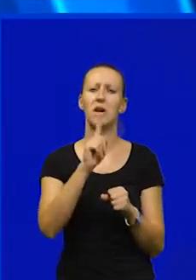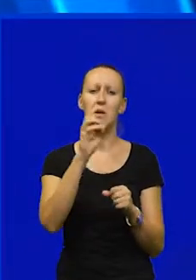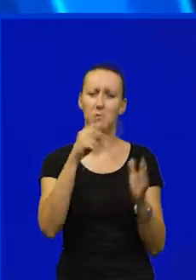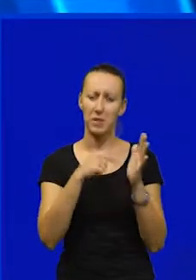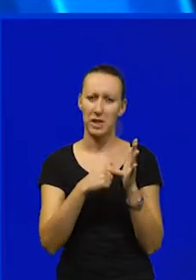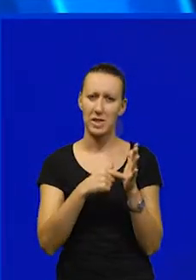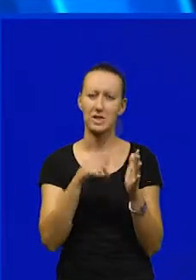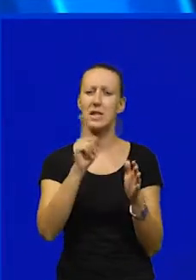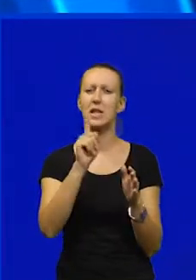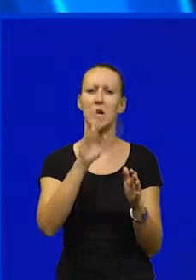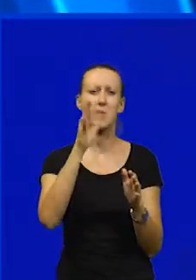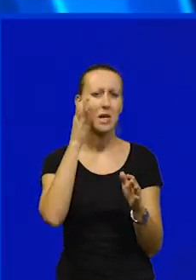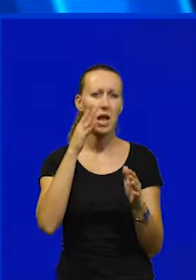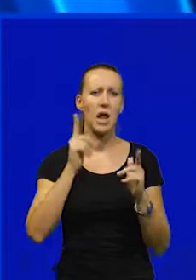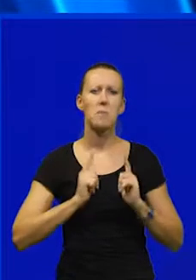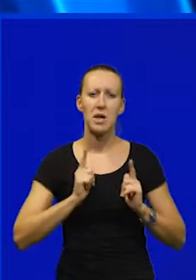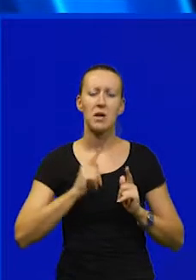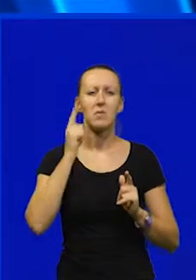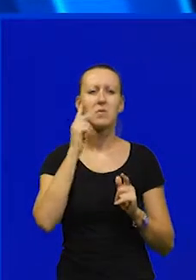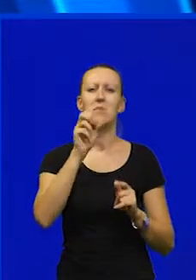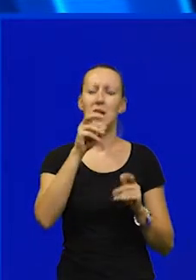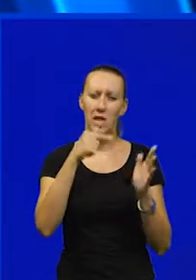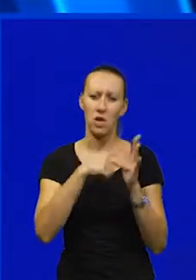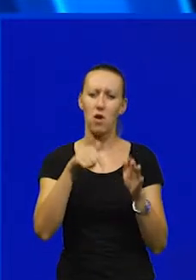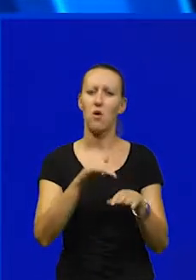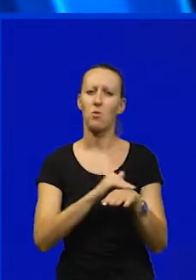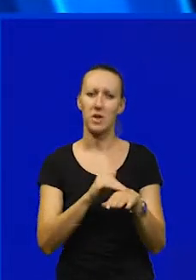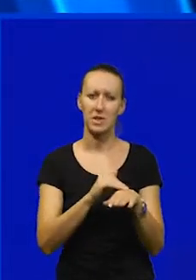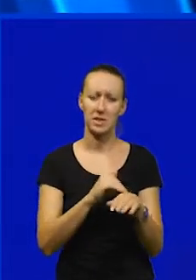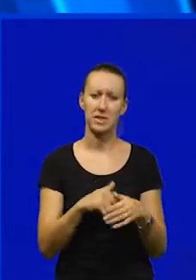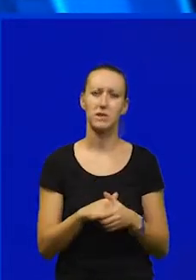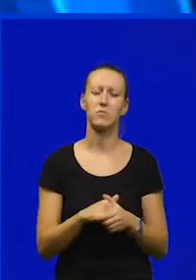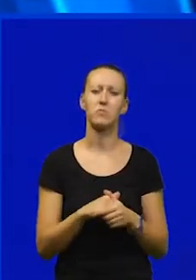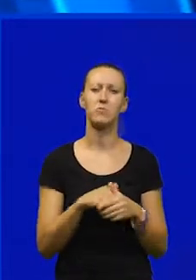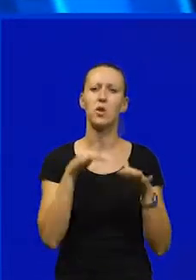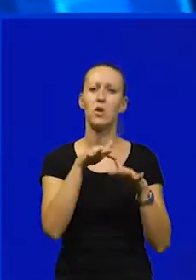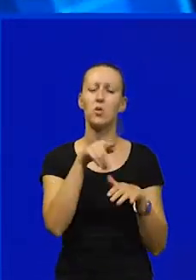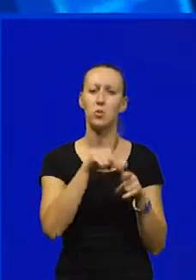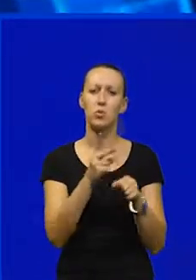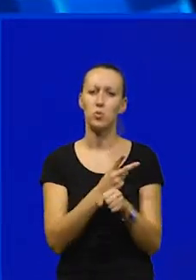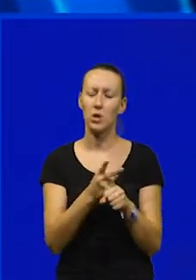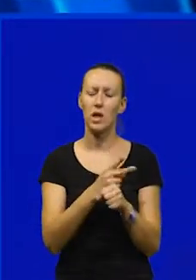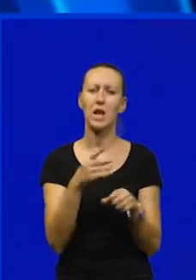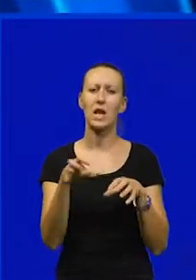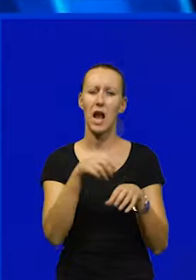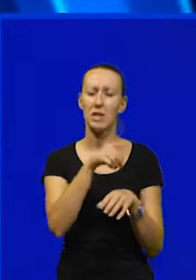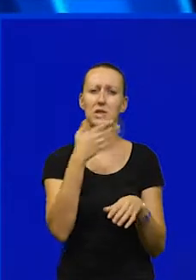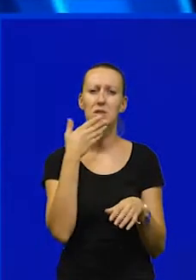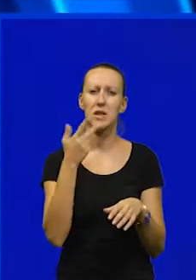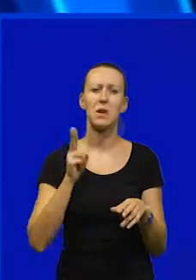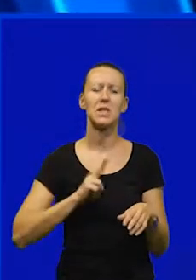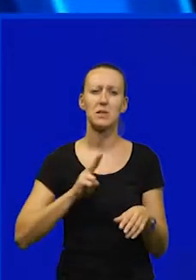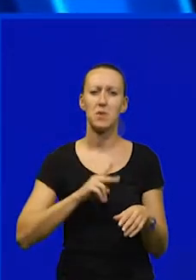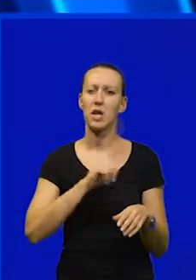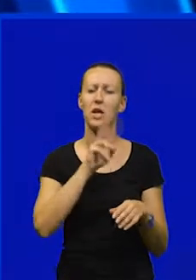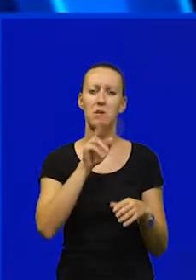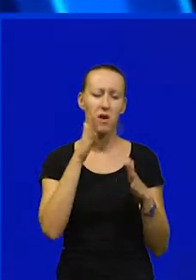dakle, ne 5 dana mirenja, mislim na 13. ovog mjeseca. Ljudi u Uljeniku, u radnici, više nemaju istrpljenja,